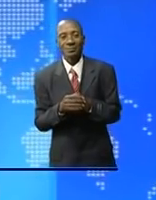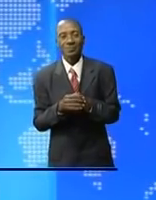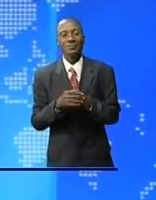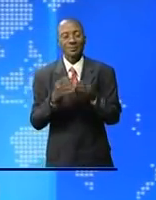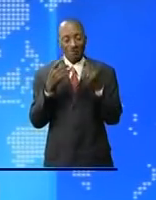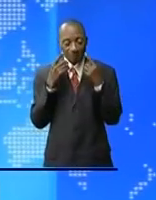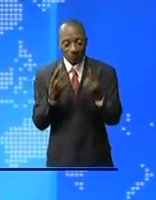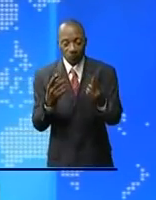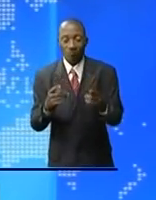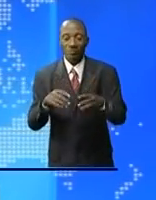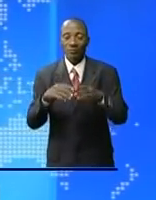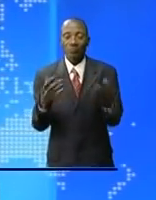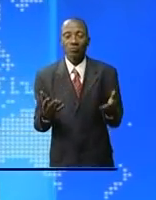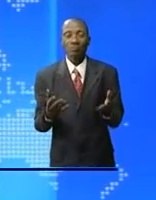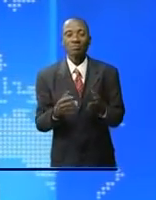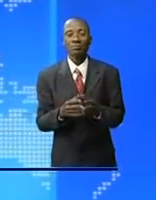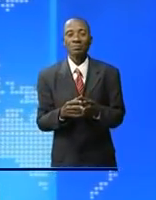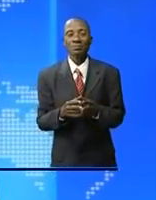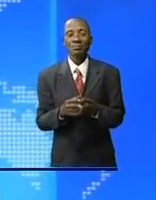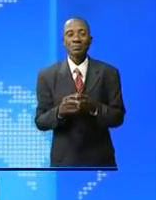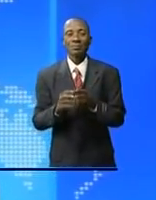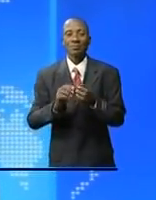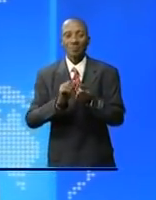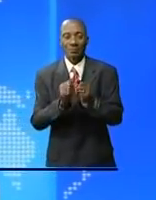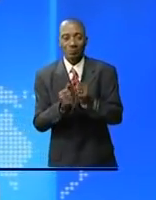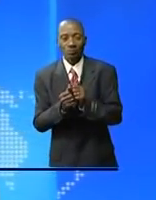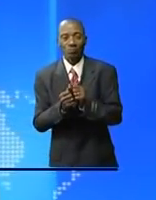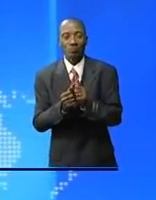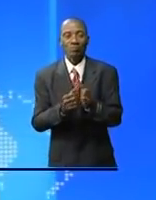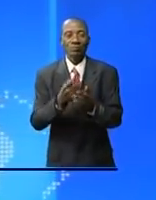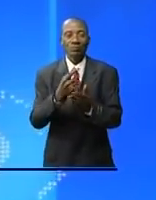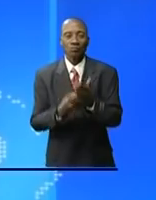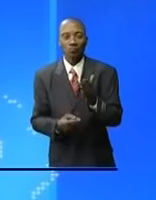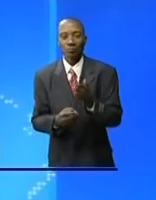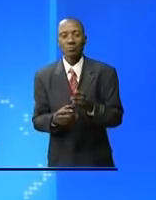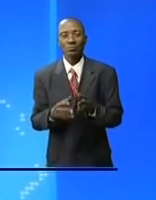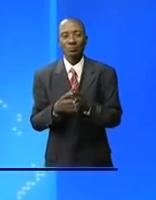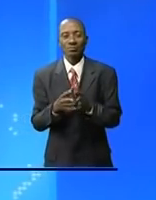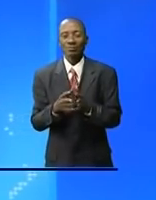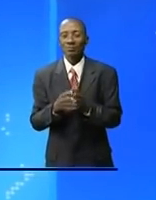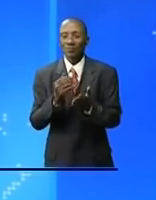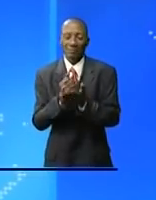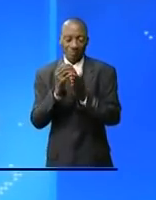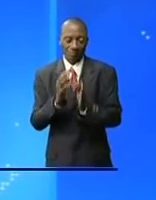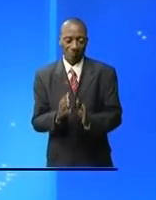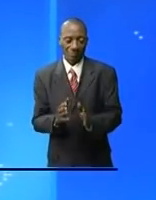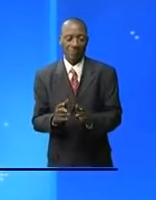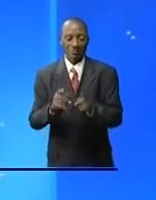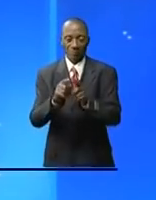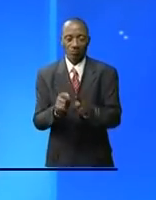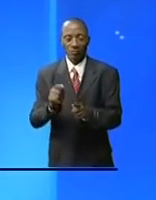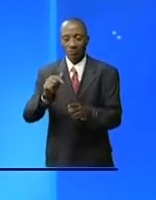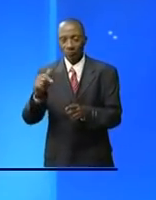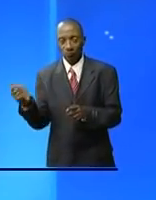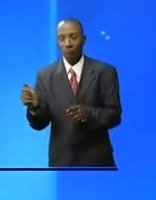alors question quels sont les avantages de la RDC à avoir des ambassadeurs dans les organisations internationales les repenses dans ce